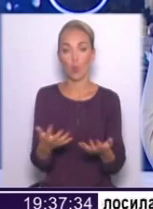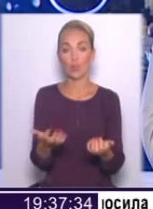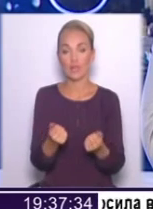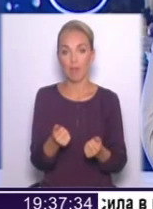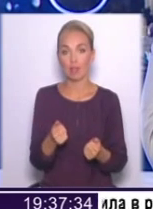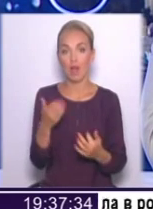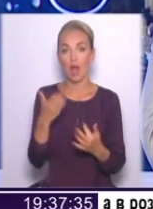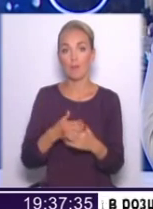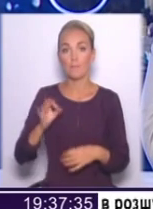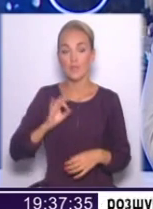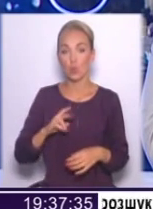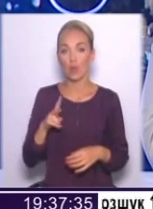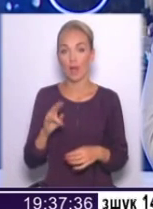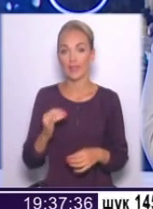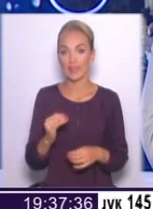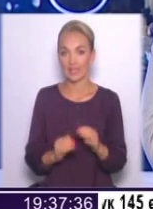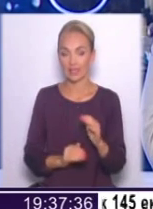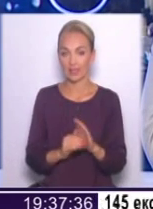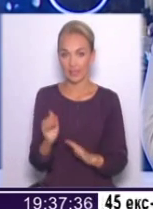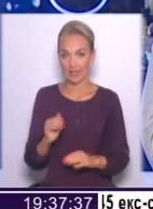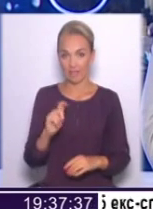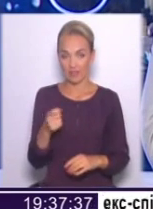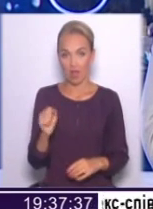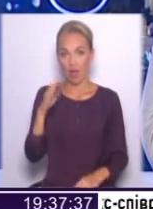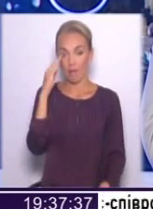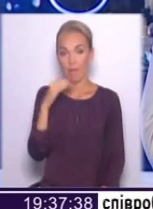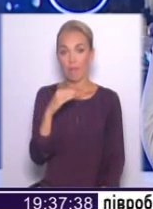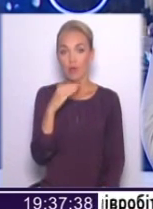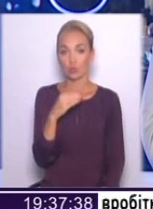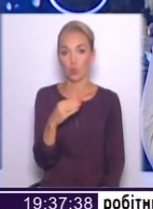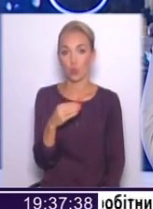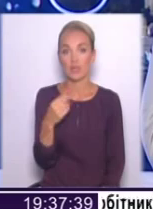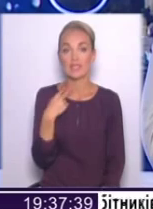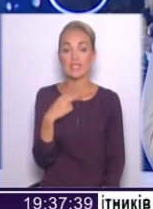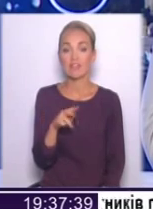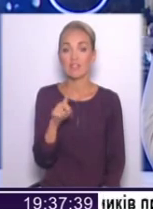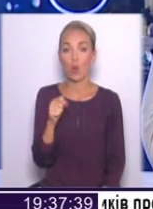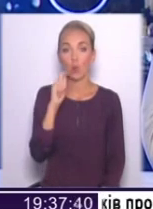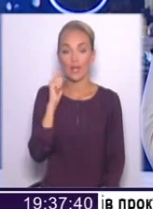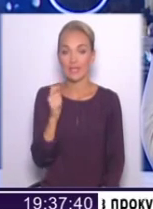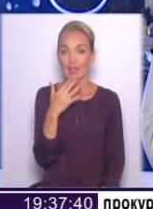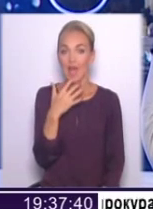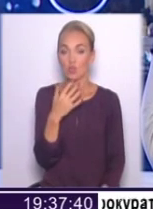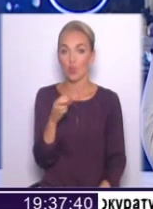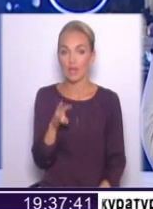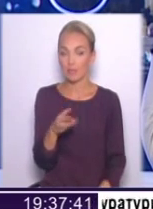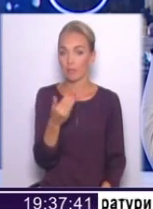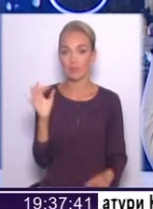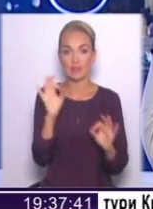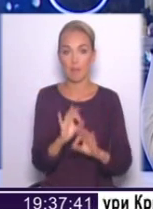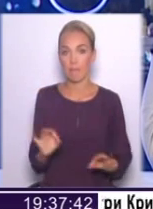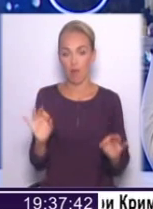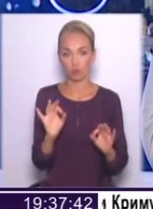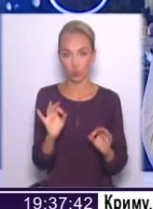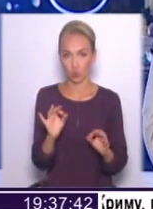дитина війни, а батько, який в 47-му по 57-му рік сидів за український націоналізм, не мав жодної пільги, тому що він не був